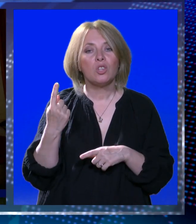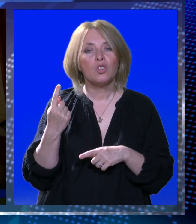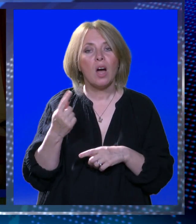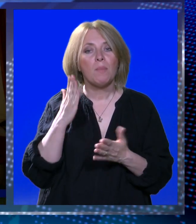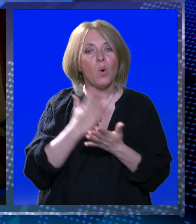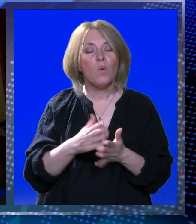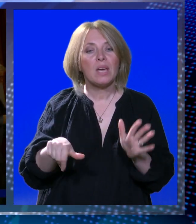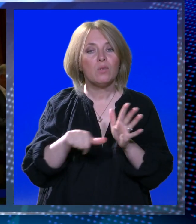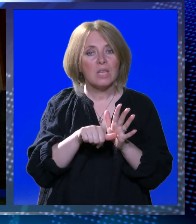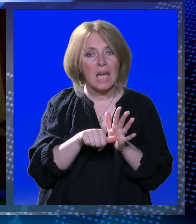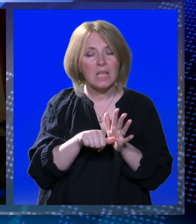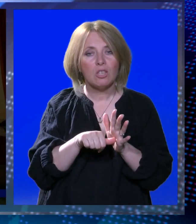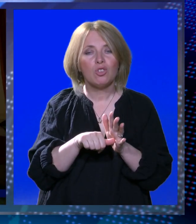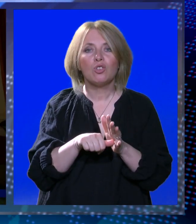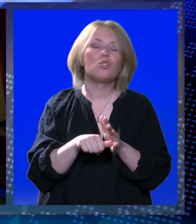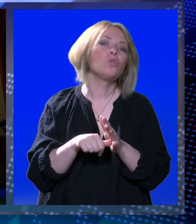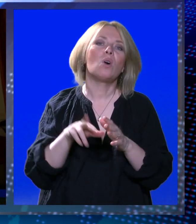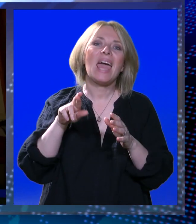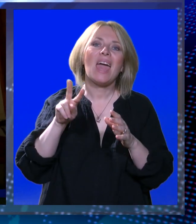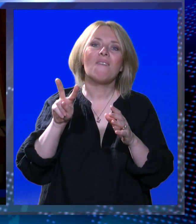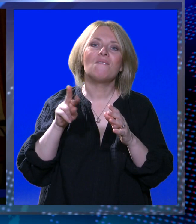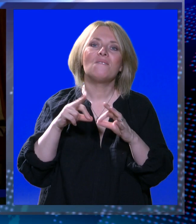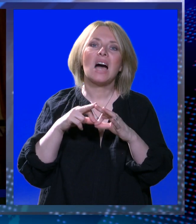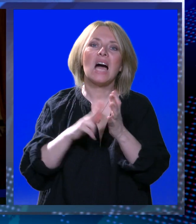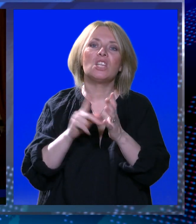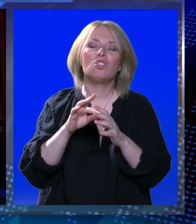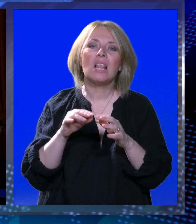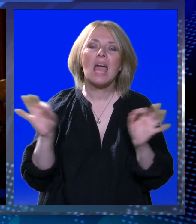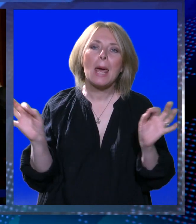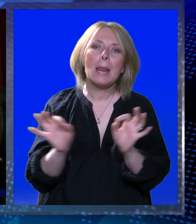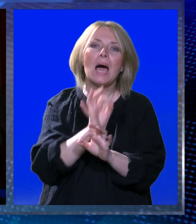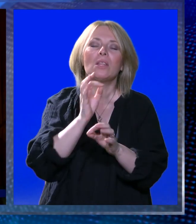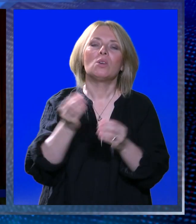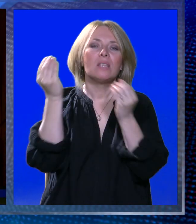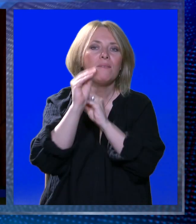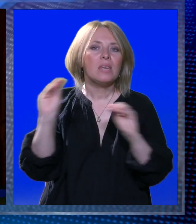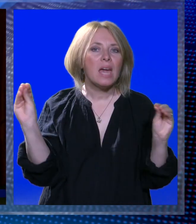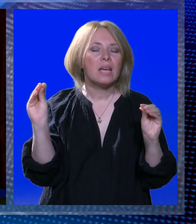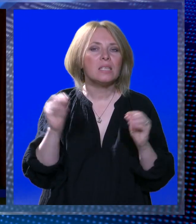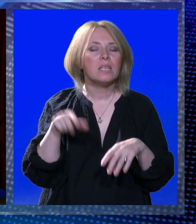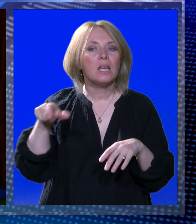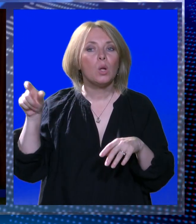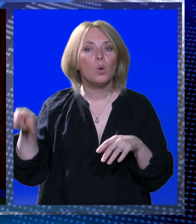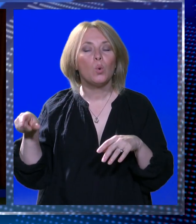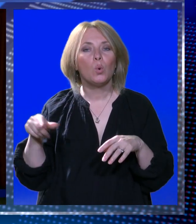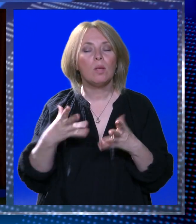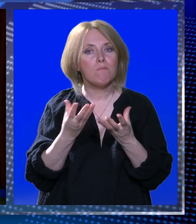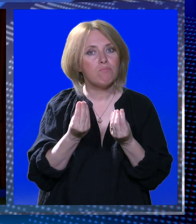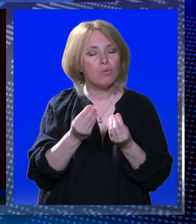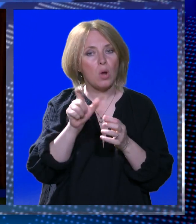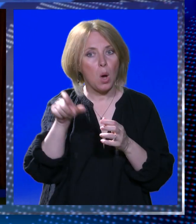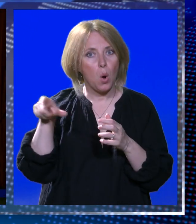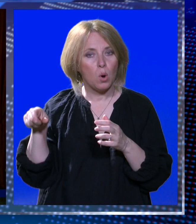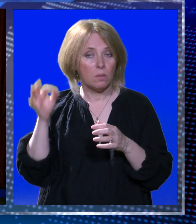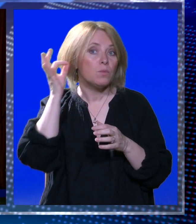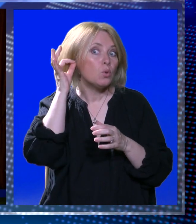uvijek i u središtu evanđelje, radosna vijest i ljudi, puno je